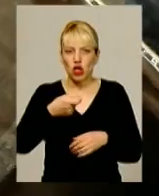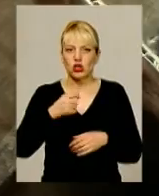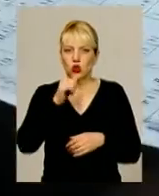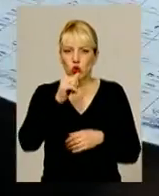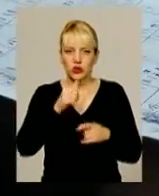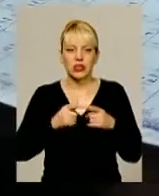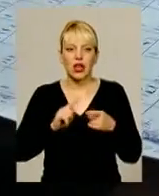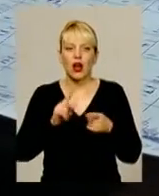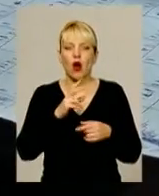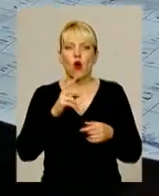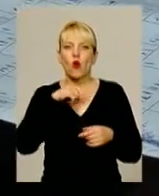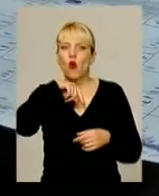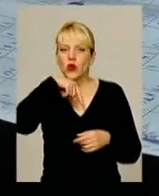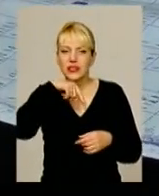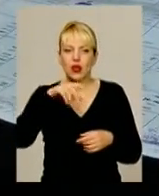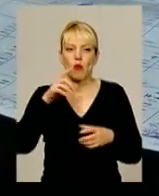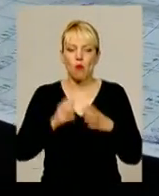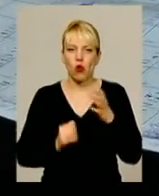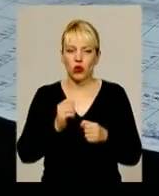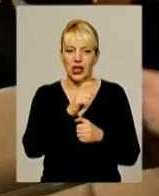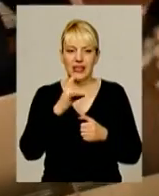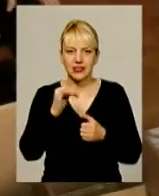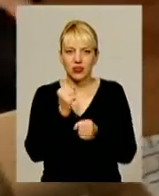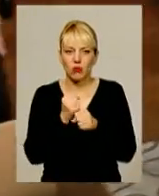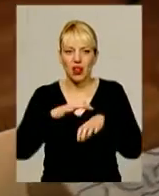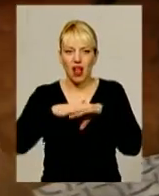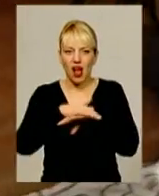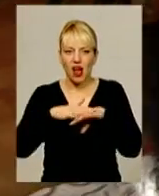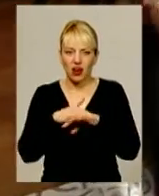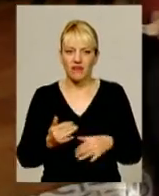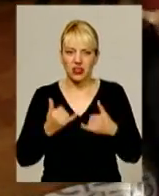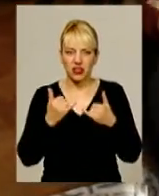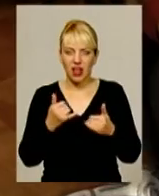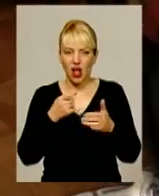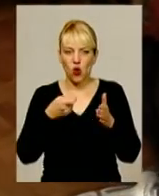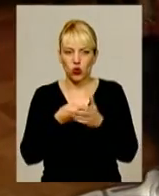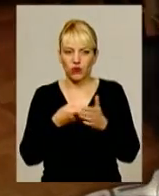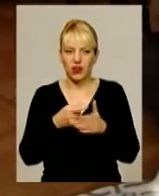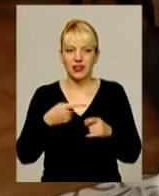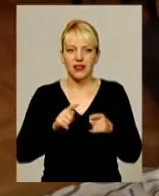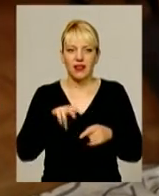молоко. Христина навіть розробила спеціальний графік годувань. Це Дартаньян. А чому Дартаньян?